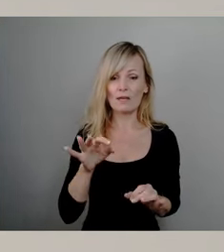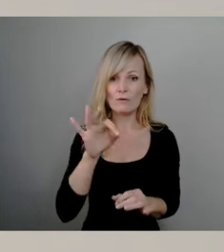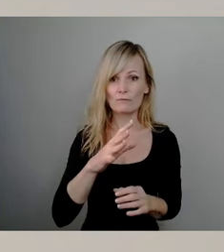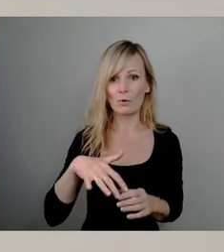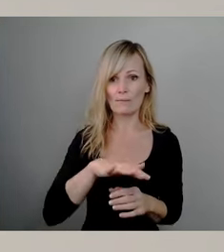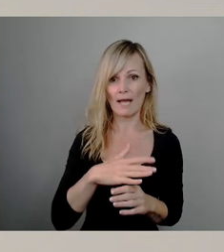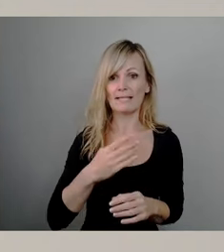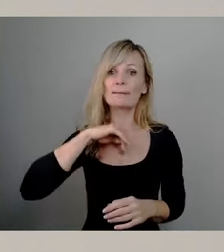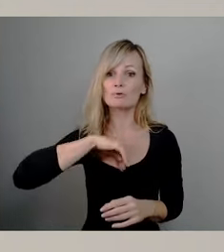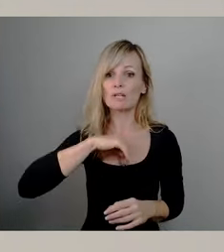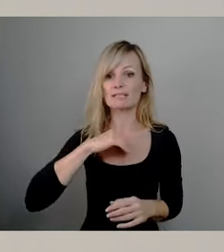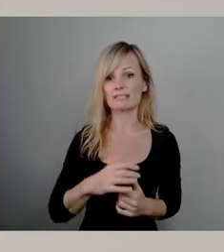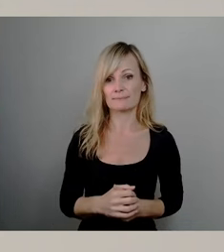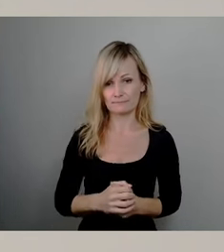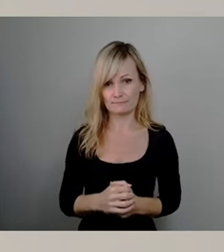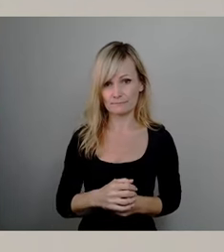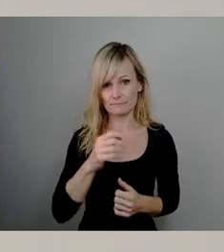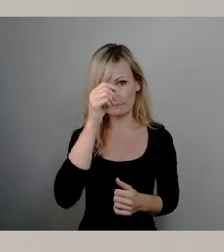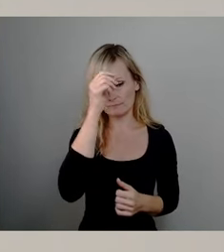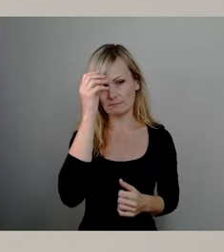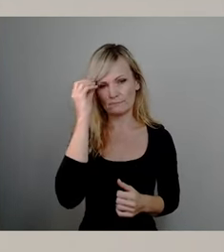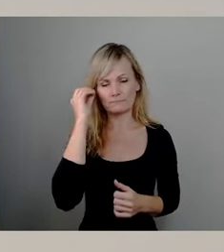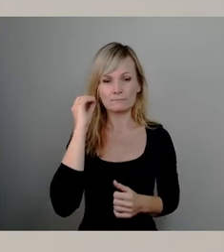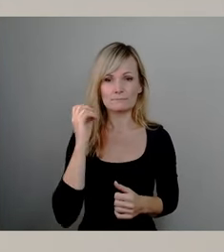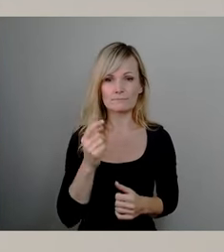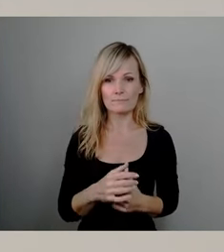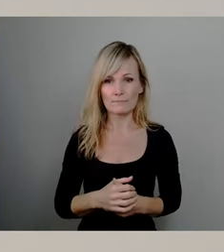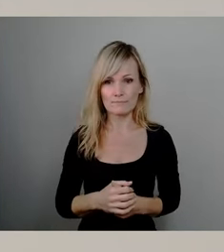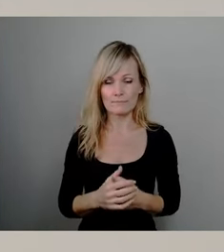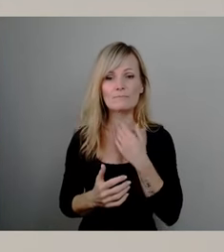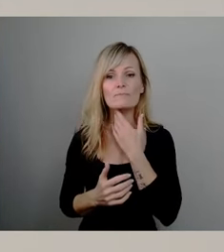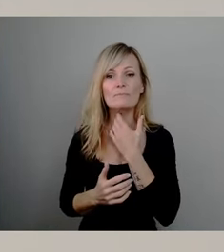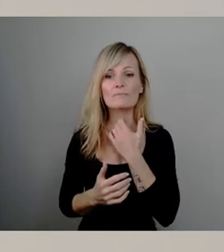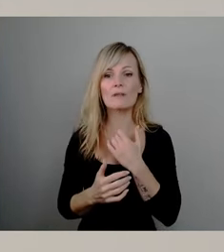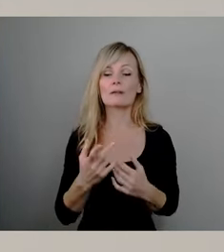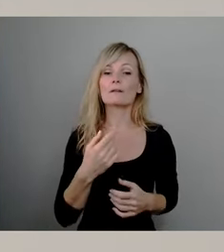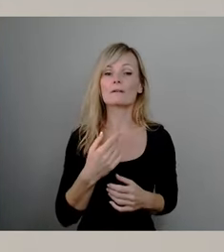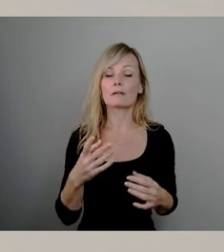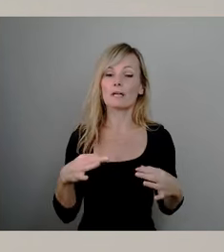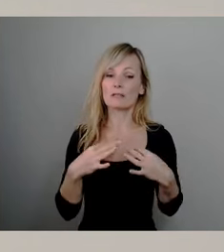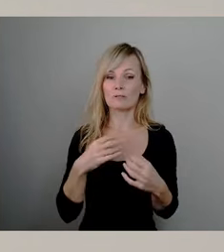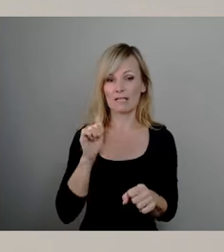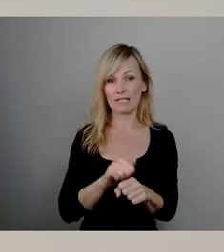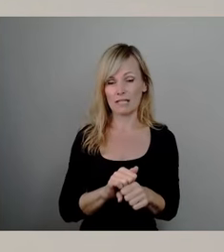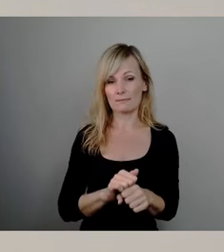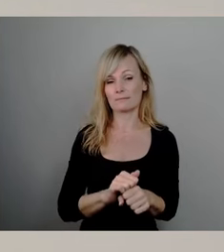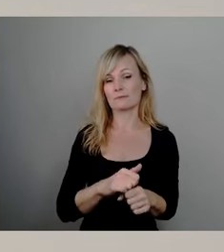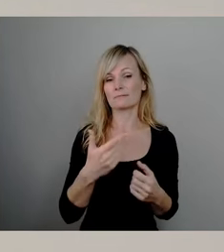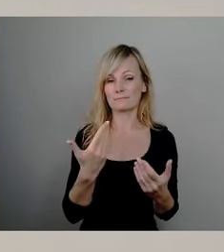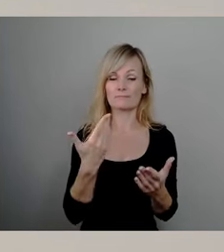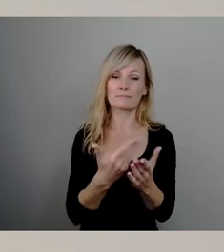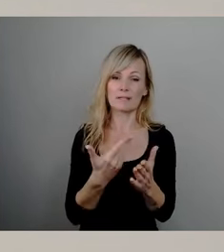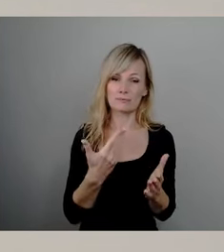und damit in der fachlichen Verantwortung des Gesundheitsamtes können die Gerontopsychiatrischen Beratungsstellen,